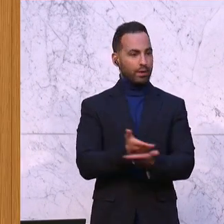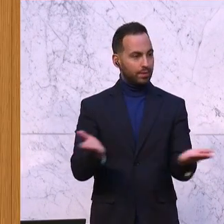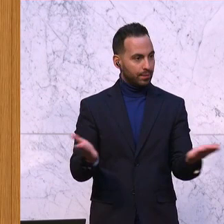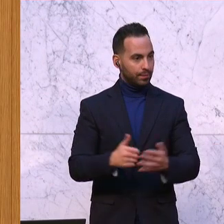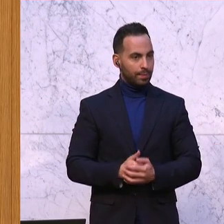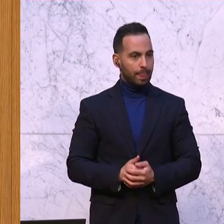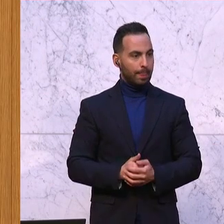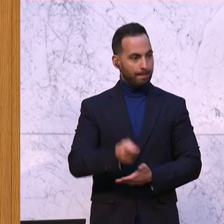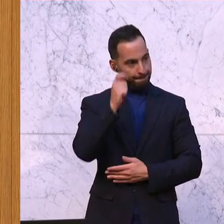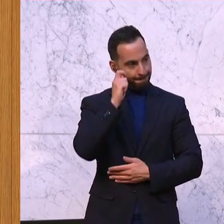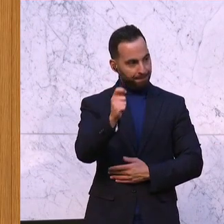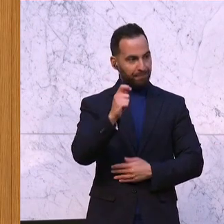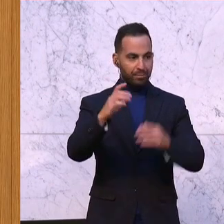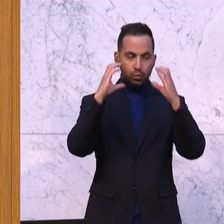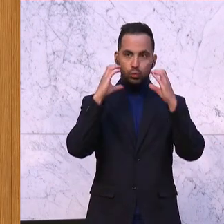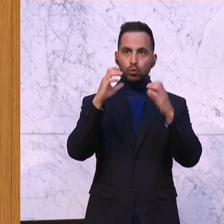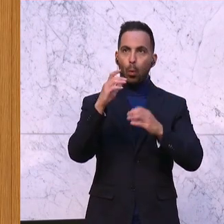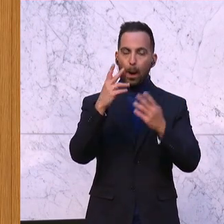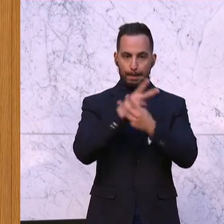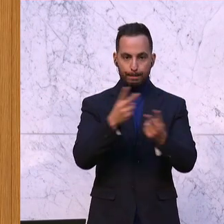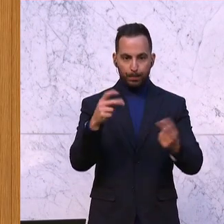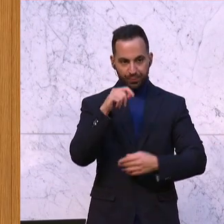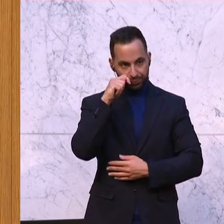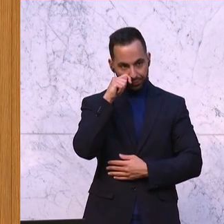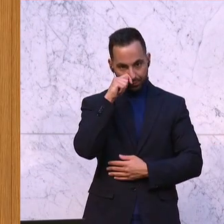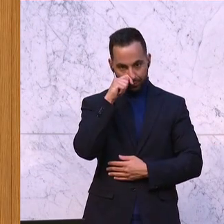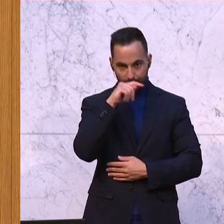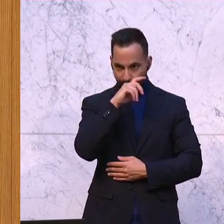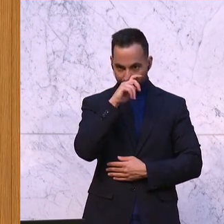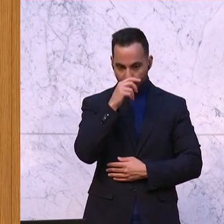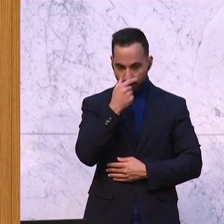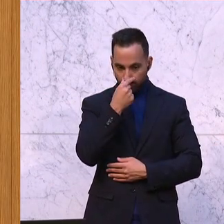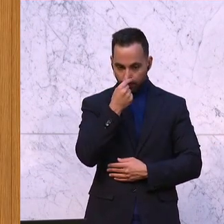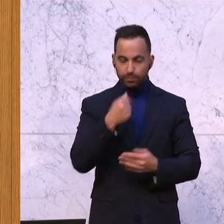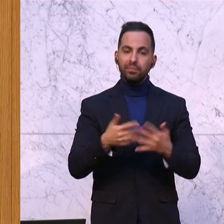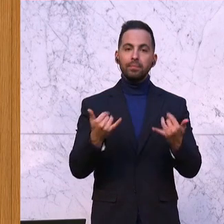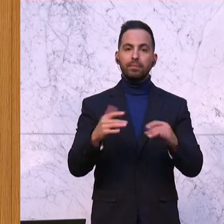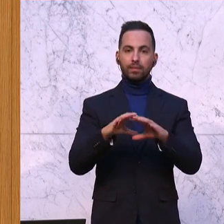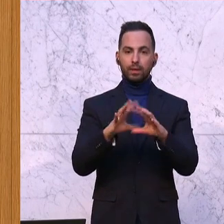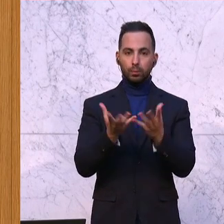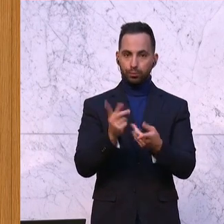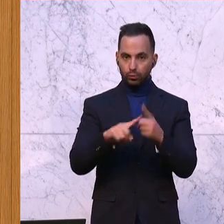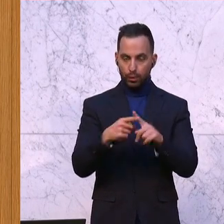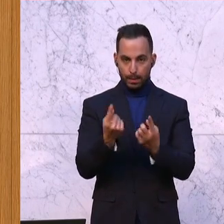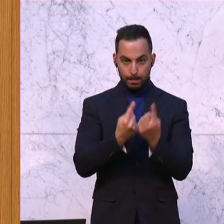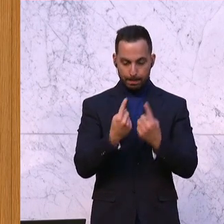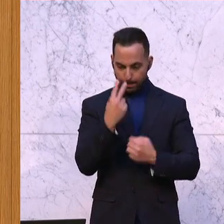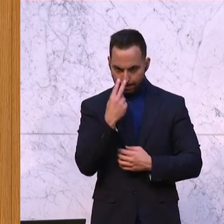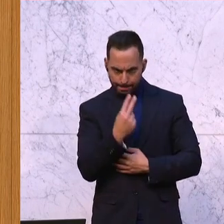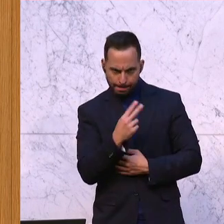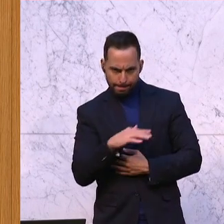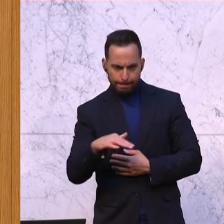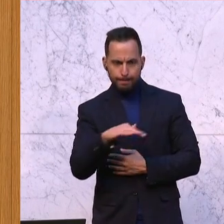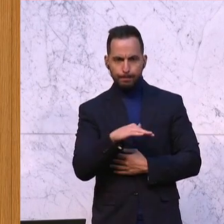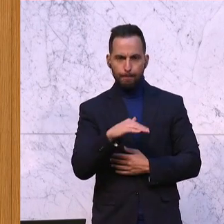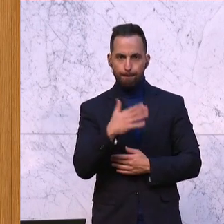Zuseherinnen und Zuseher. Betrachtet man die gegenwärtig geopolitische Situation, wird einem auch